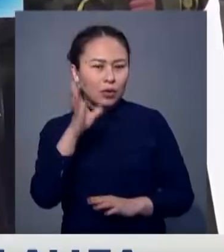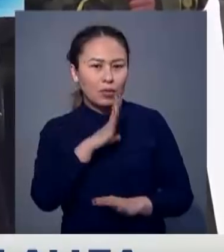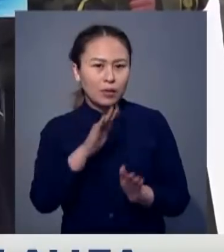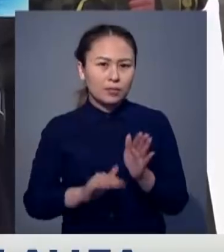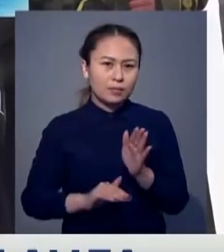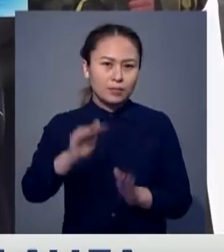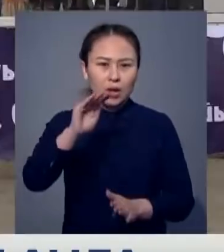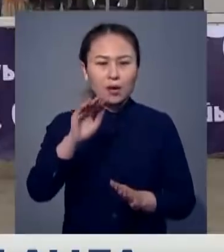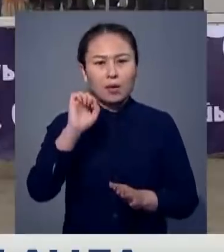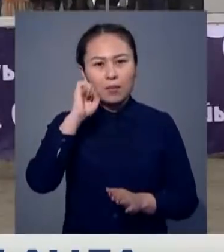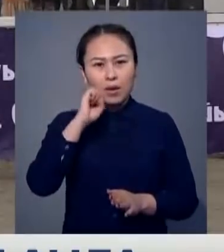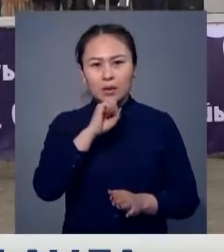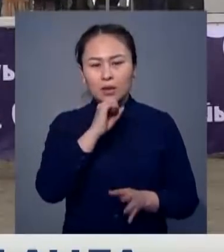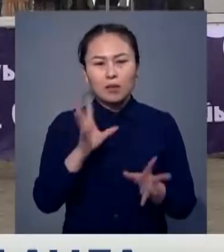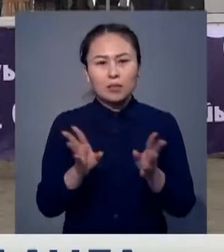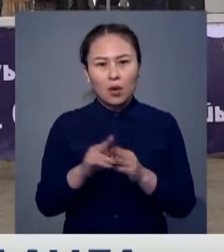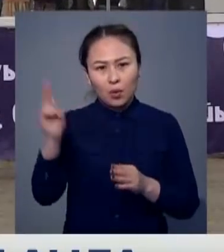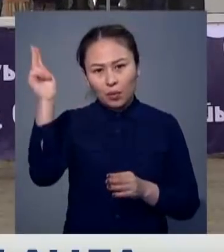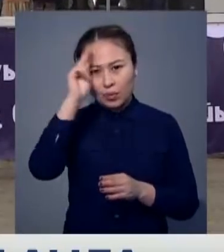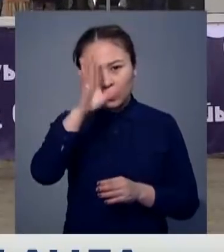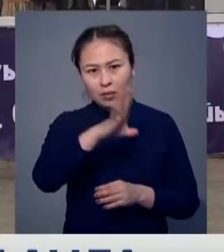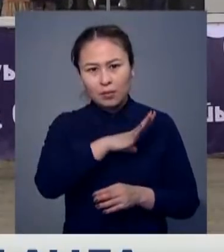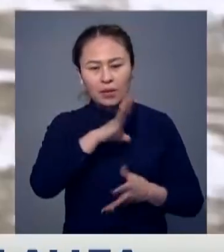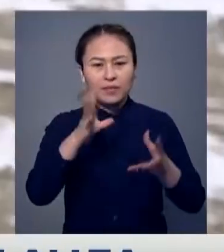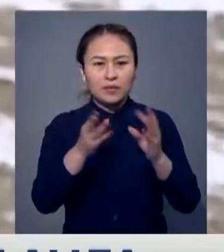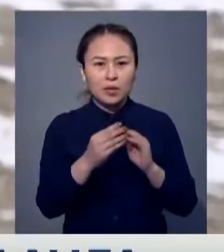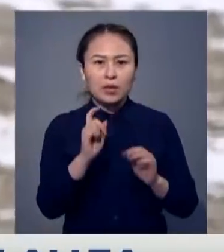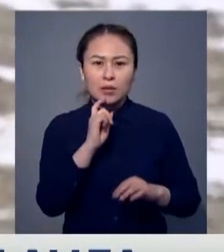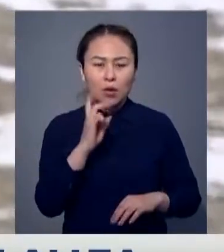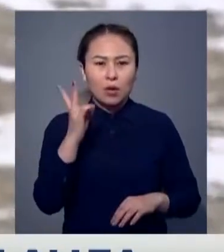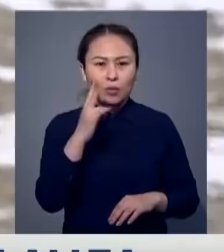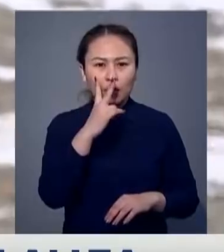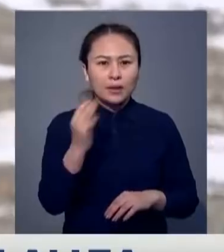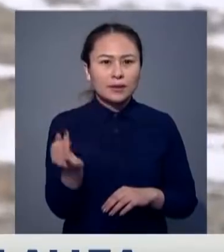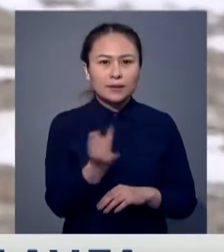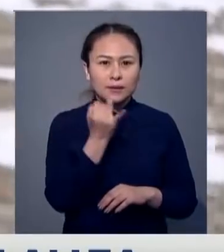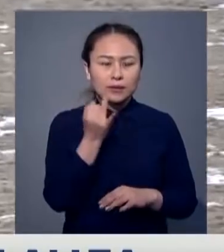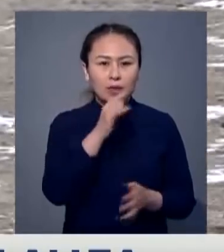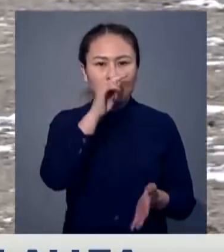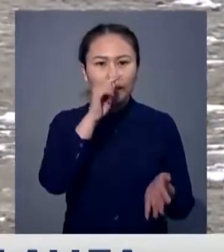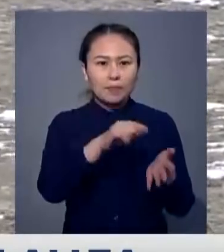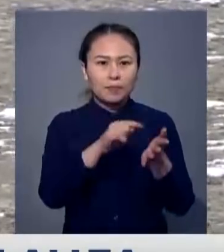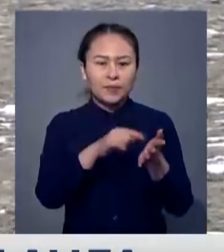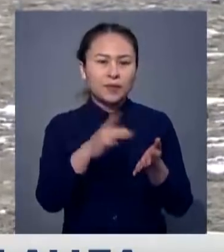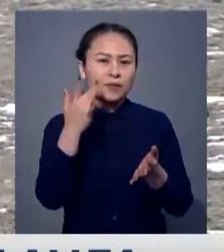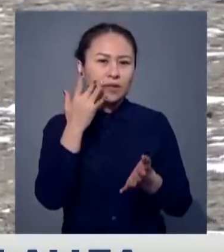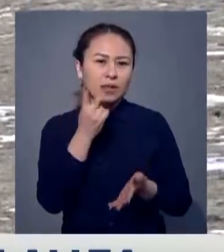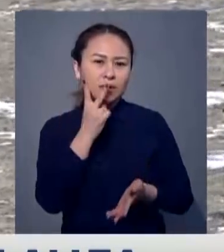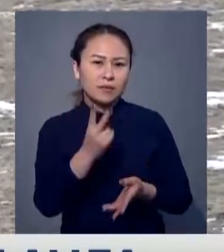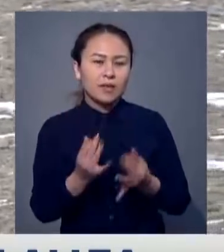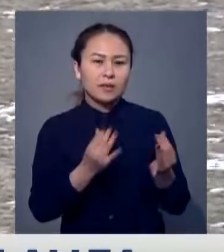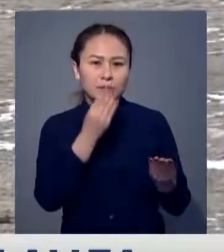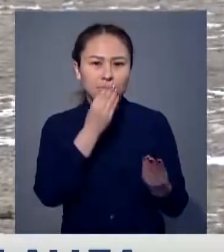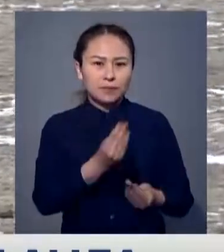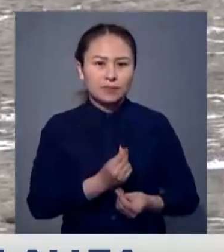жастайынан атасы мен әкесінен үйрінтті. Қиындығы мол болғанмен қызығы оданда күшті құспегілік қаның дойнатып, жаның